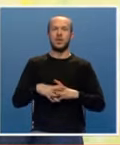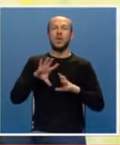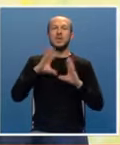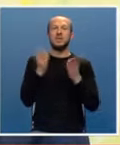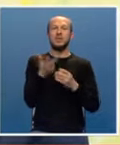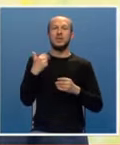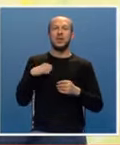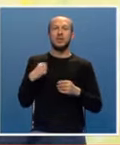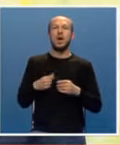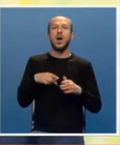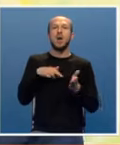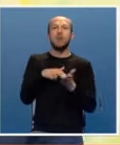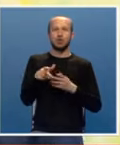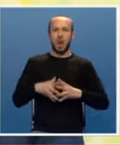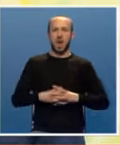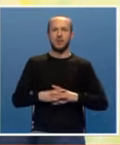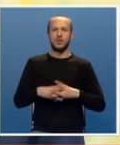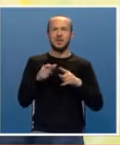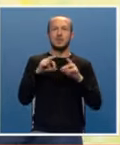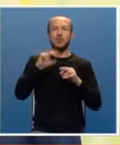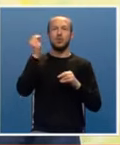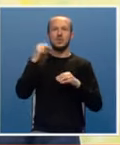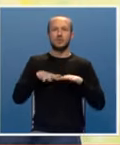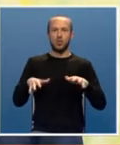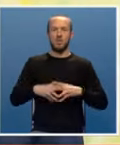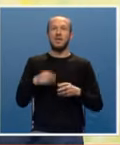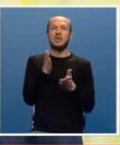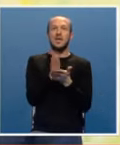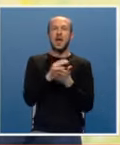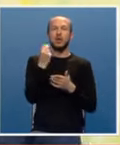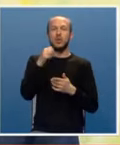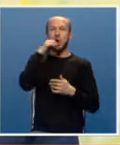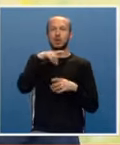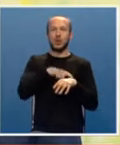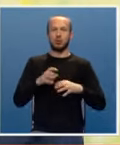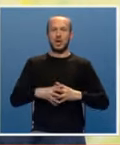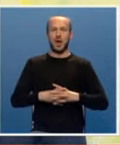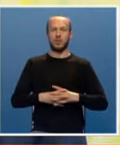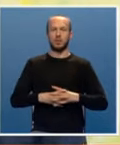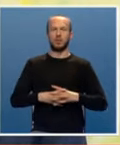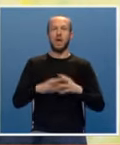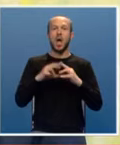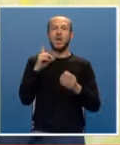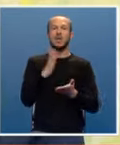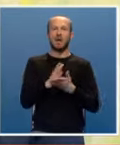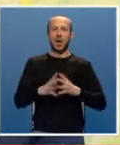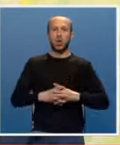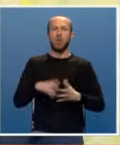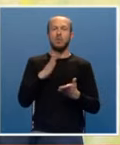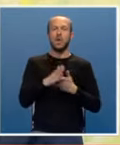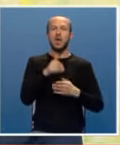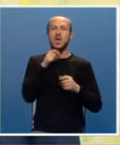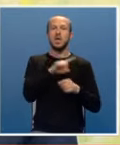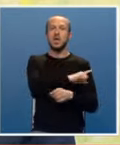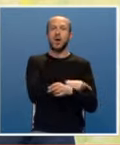30 godina prožimala sa Republikom Srpskom, dijela je dobre i loše trenutke, ali svakako bila